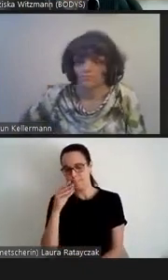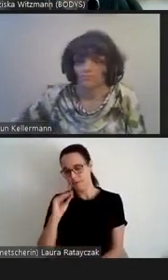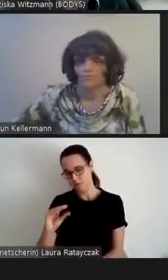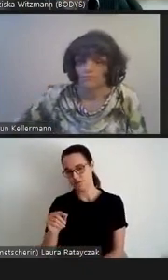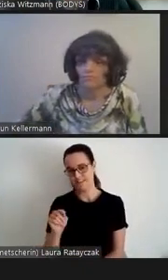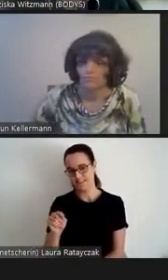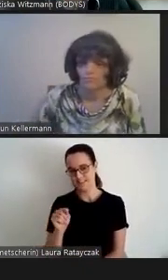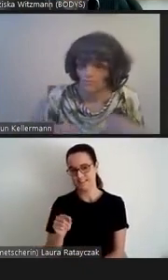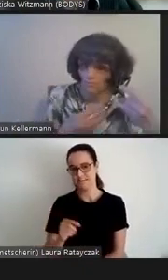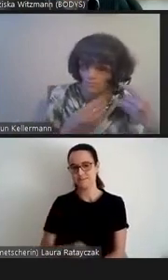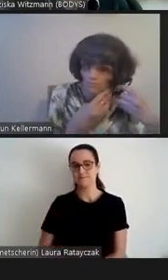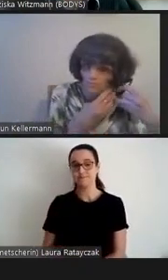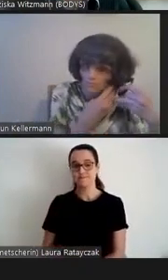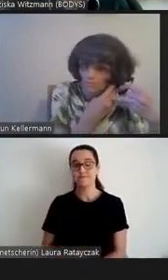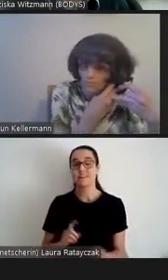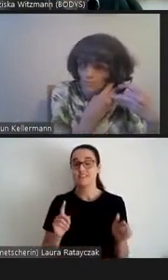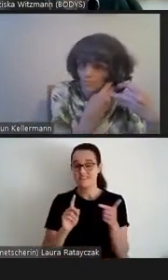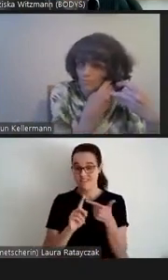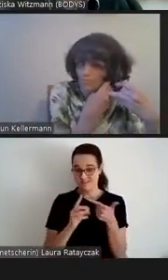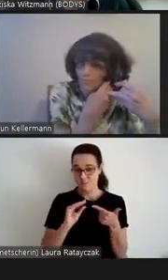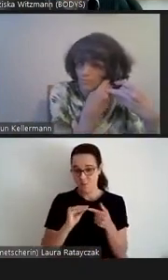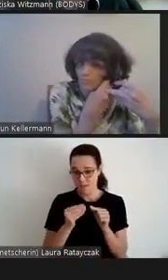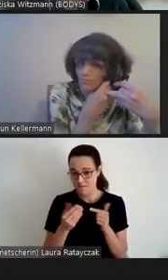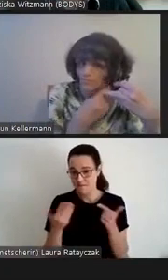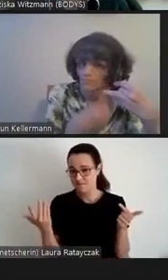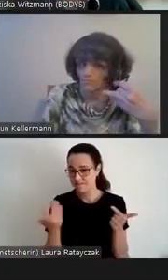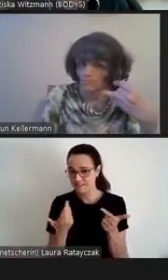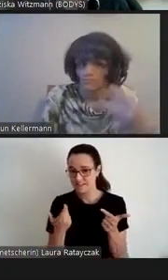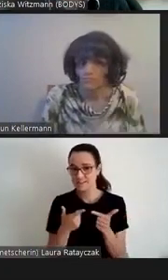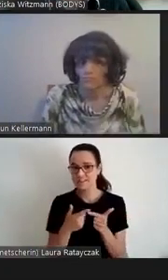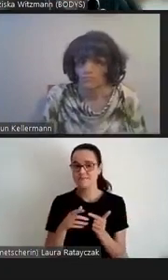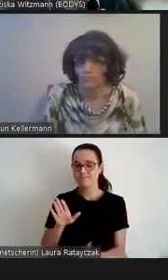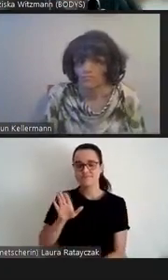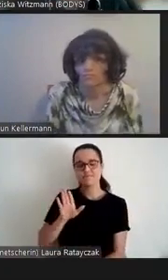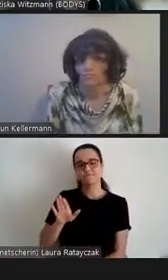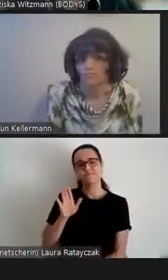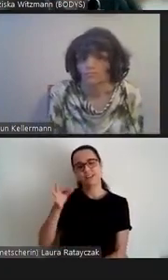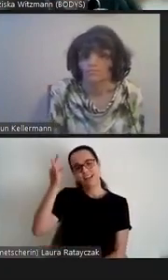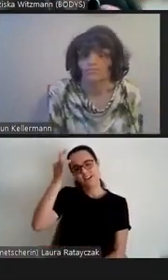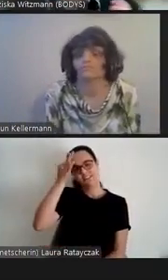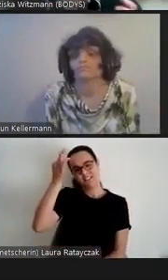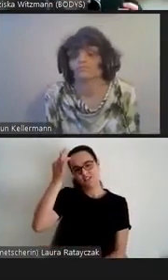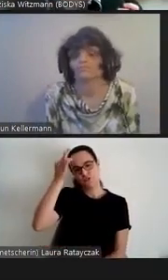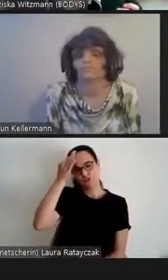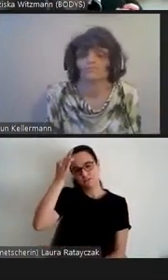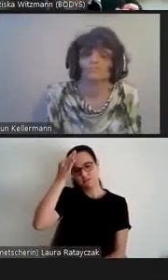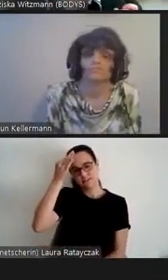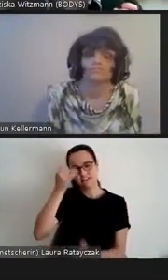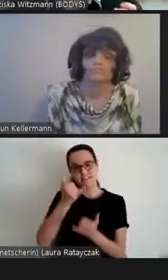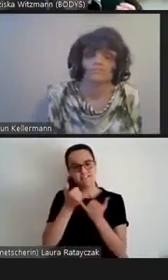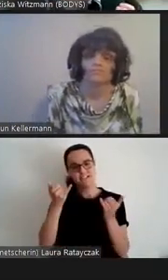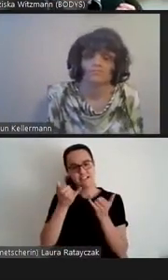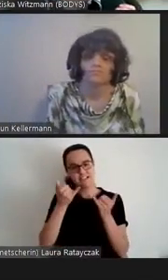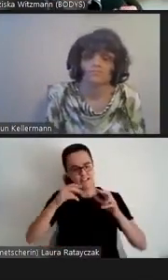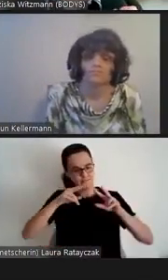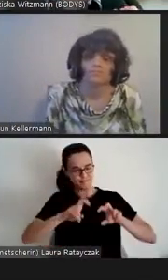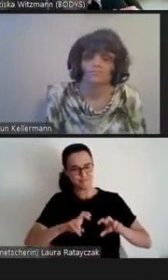Das zweite Problem ist sein wissenschaftlicher Zugang. Dieser